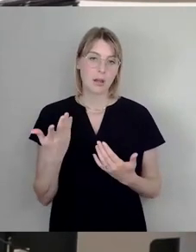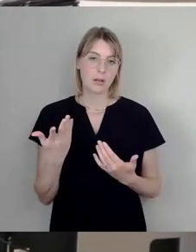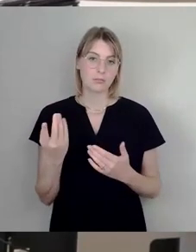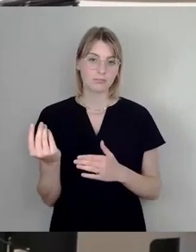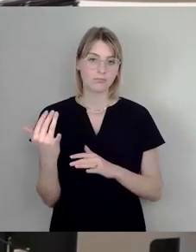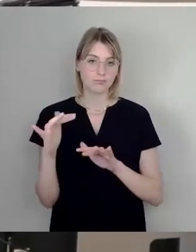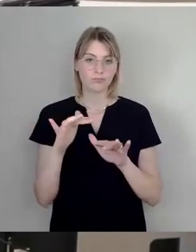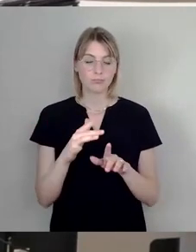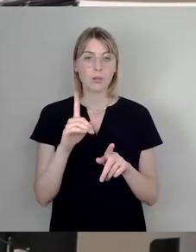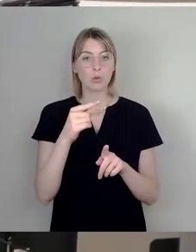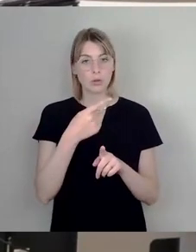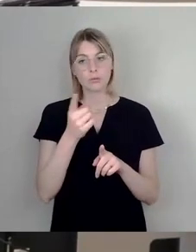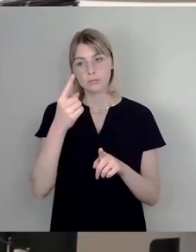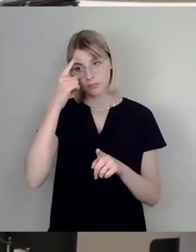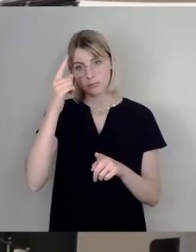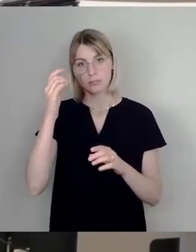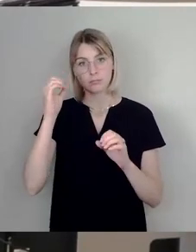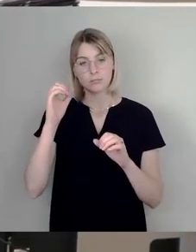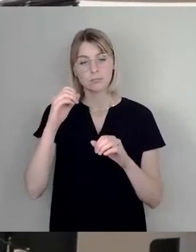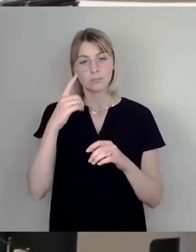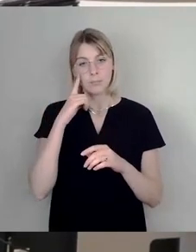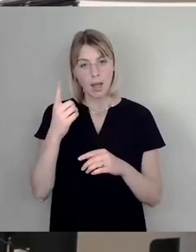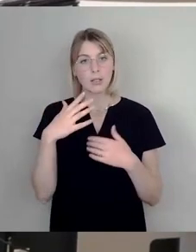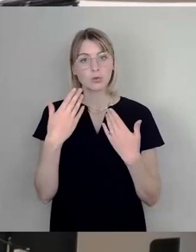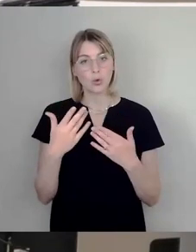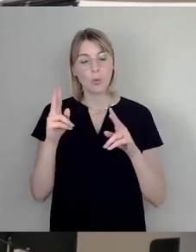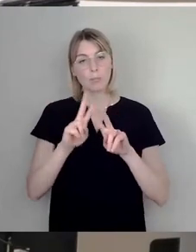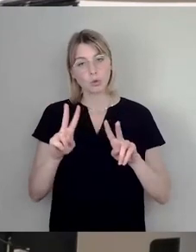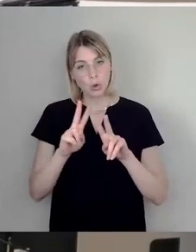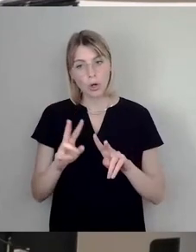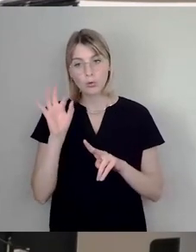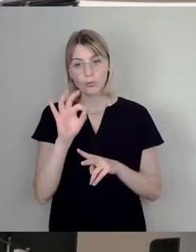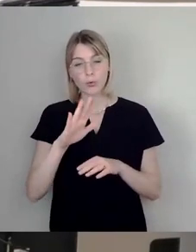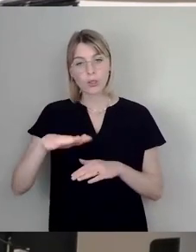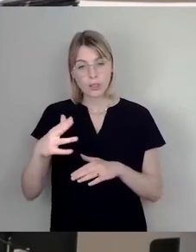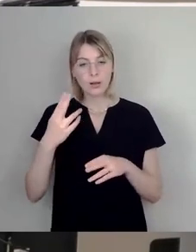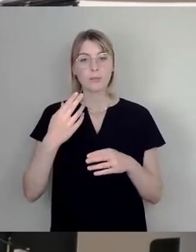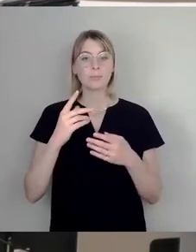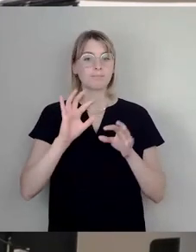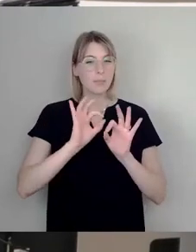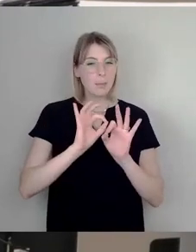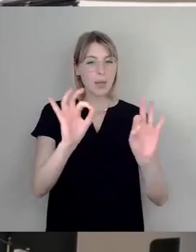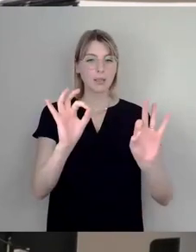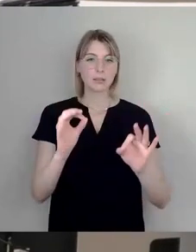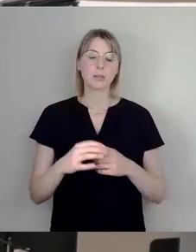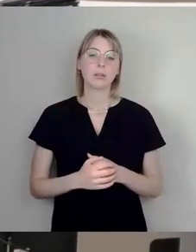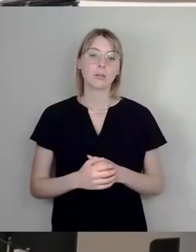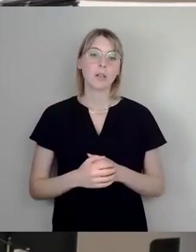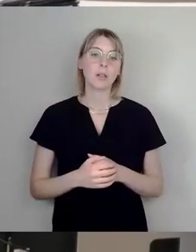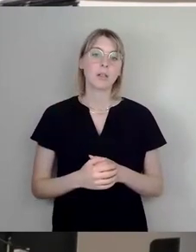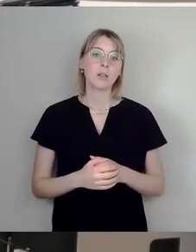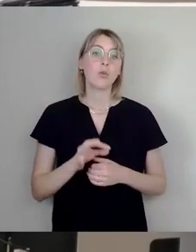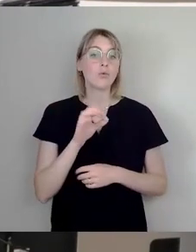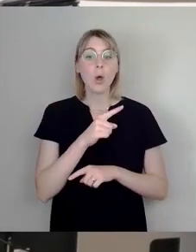würde sich der Betreuungsschlüssel für unsere Kinder verbessern. Ja, was hervorragend wäre für alle Kinder, egal